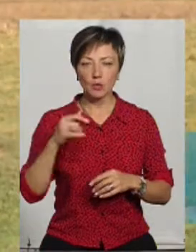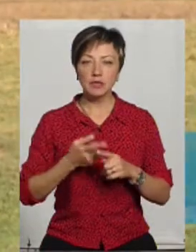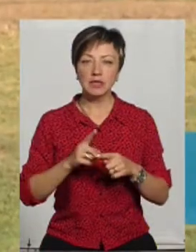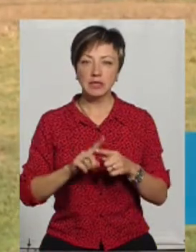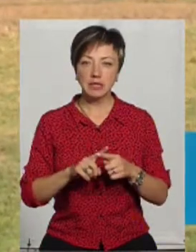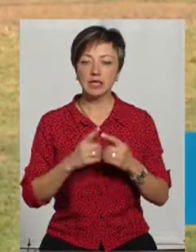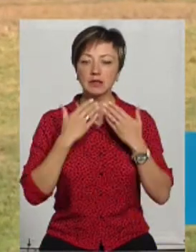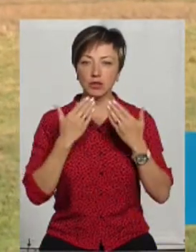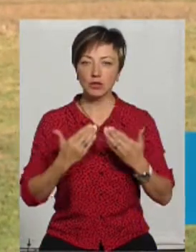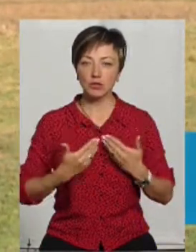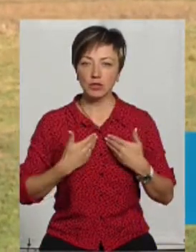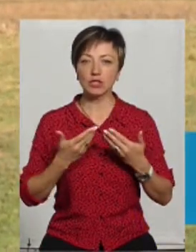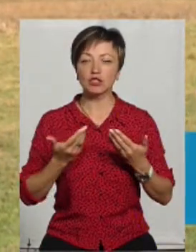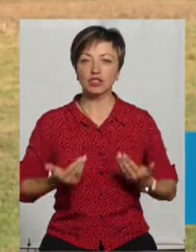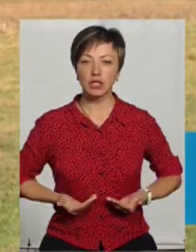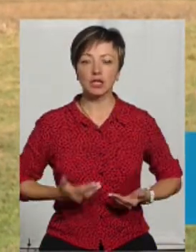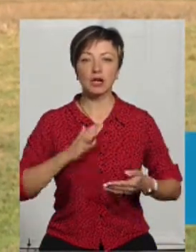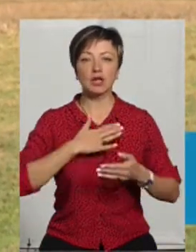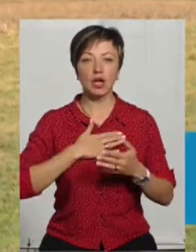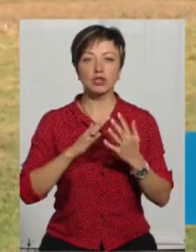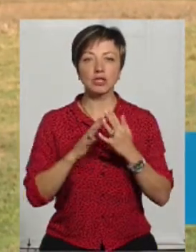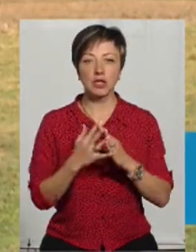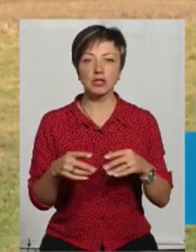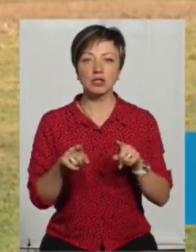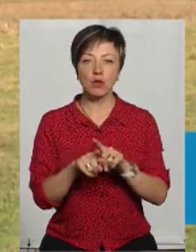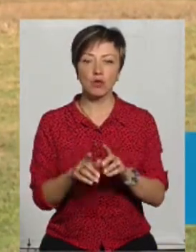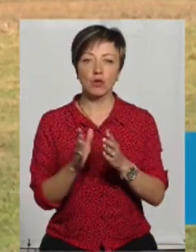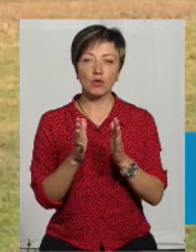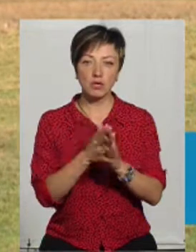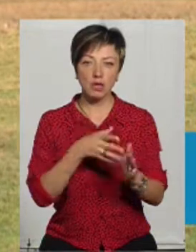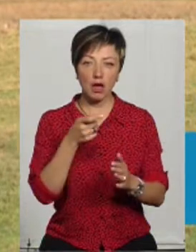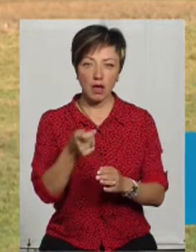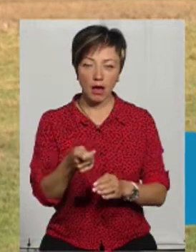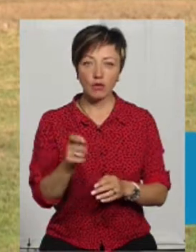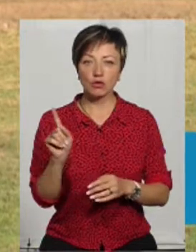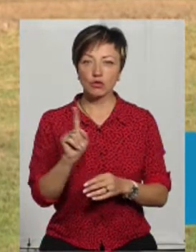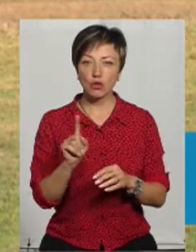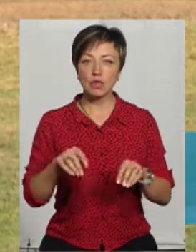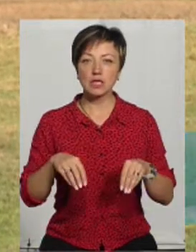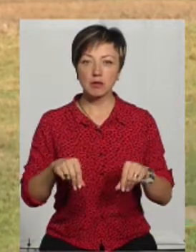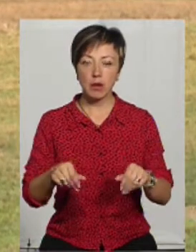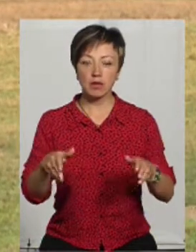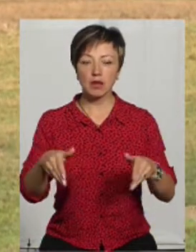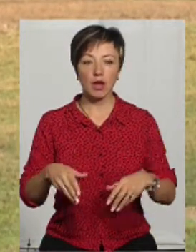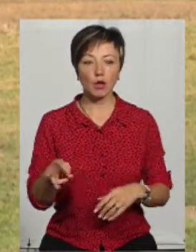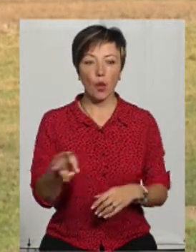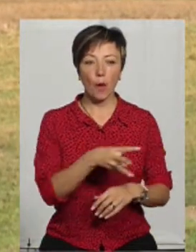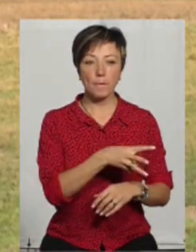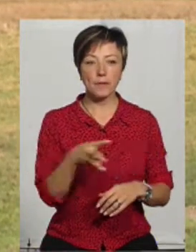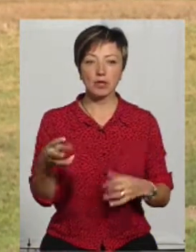звернулися жителі нашого села з такою заявою, що земельну ділянку опрескають